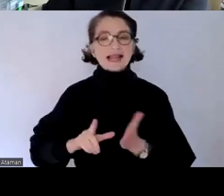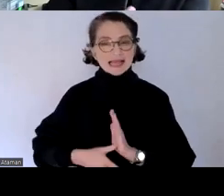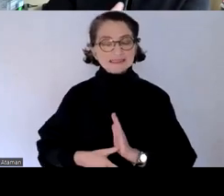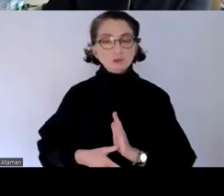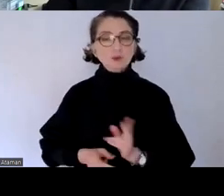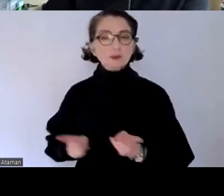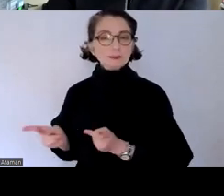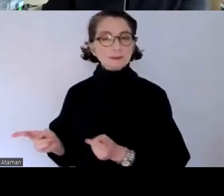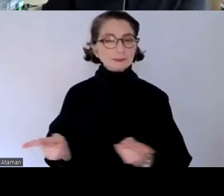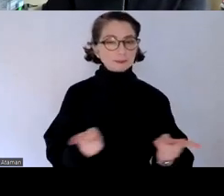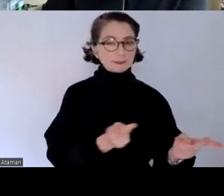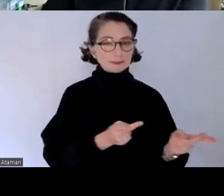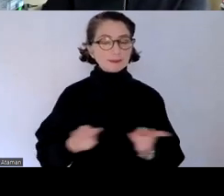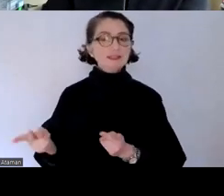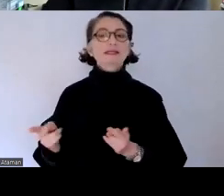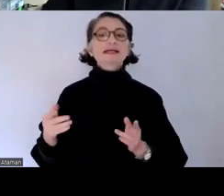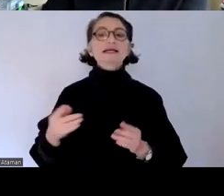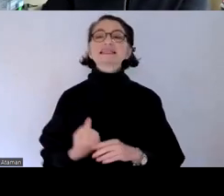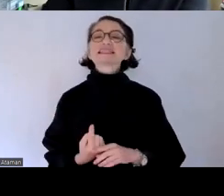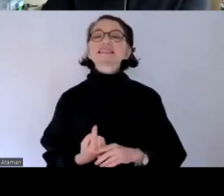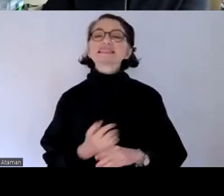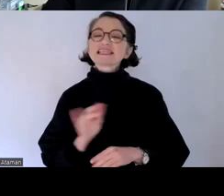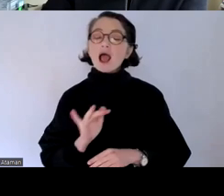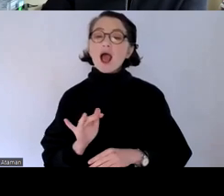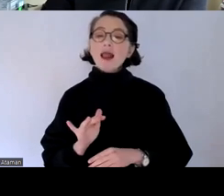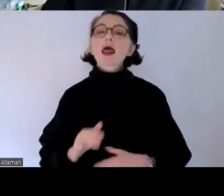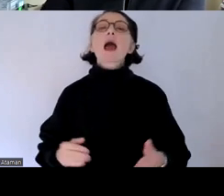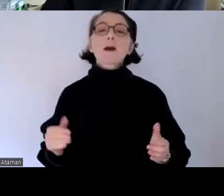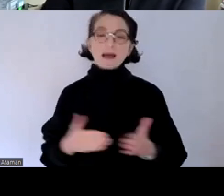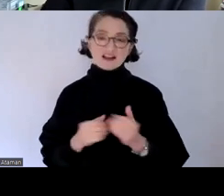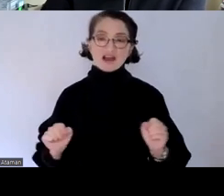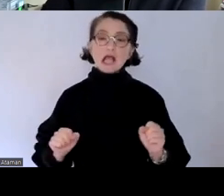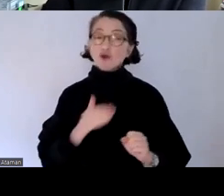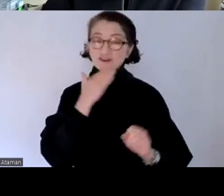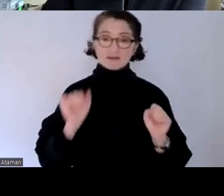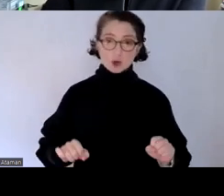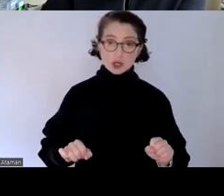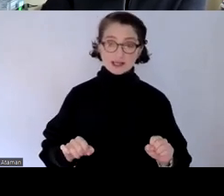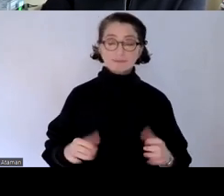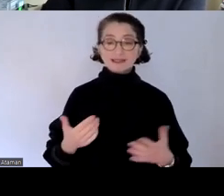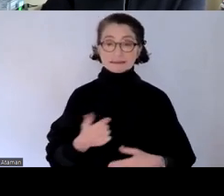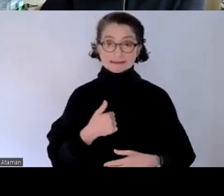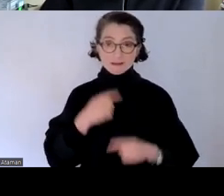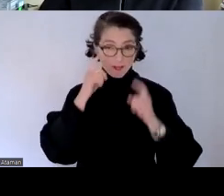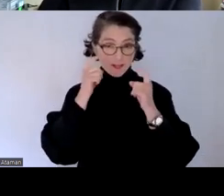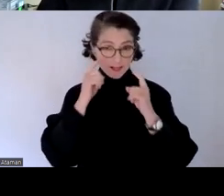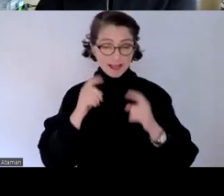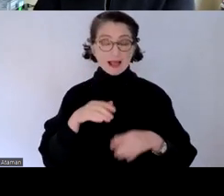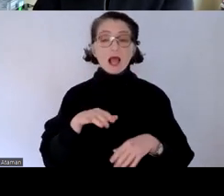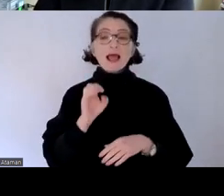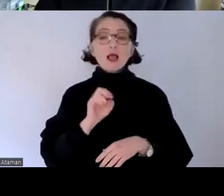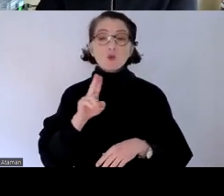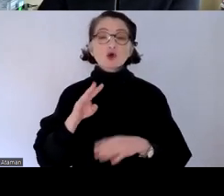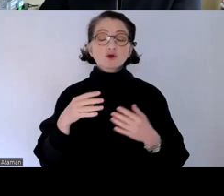digital barrierefrei sind für uns interessant dass eben die europäische norm 301 549